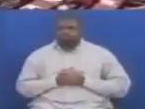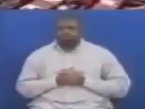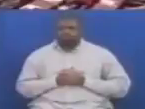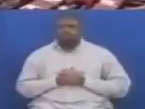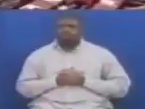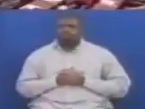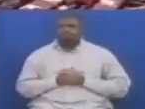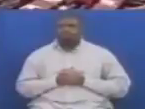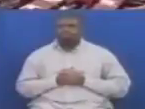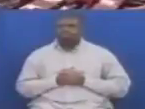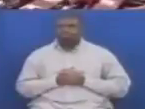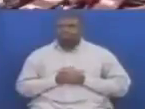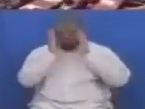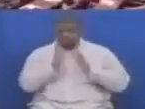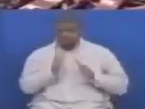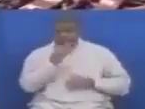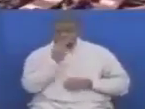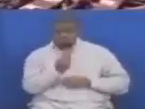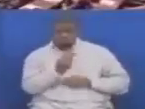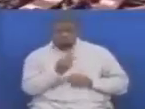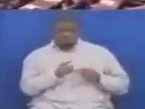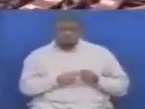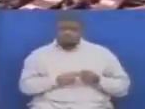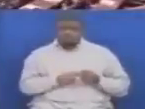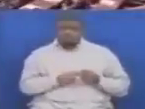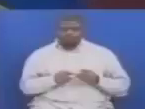Mwishimewa mtawona angalawu kwa mtindo huu Tumeweza kuchikuwa wabunge wengi kidogo Kina